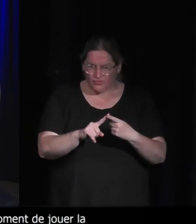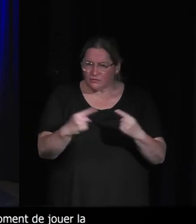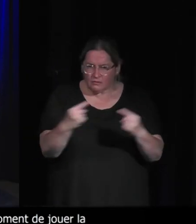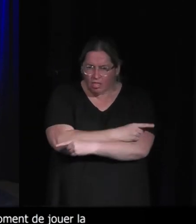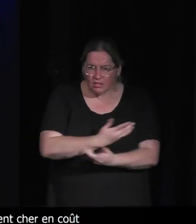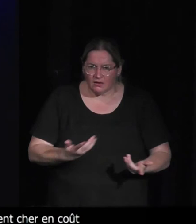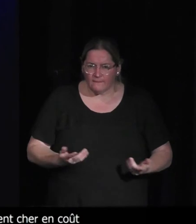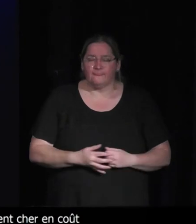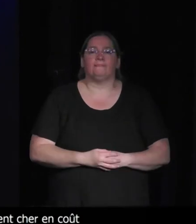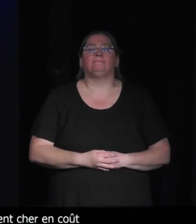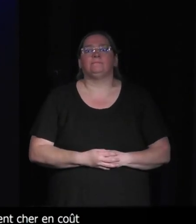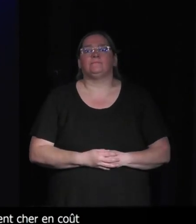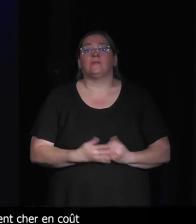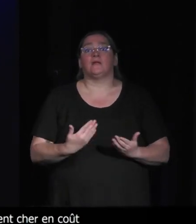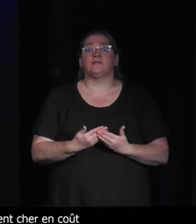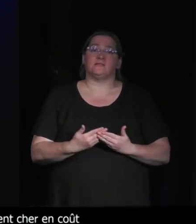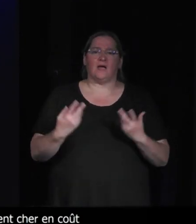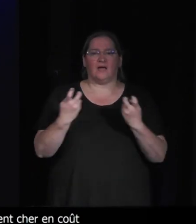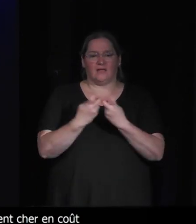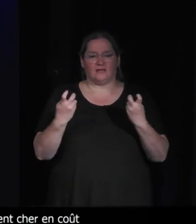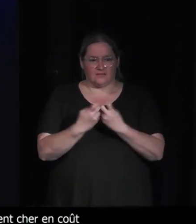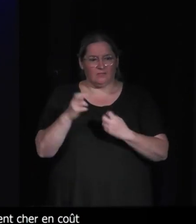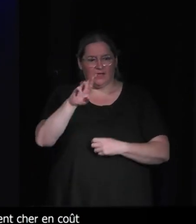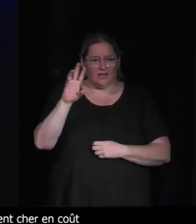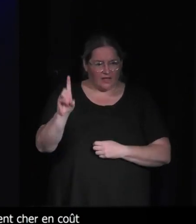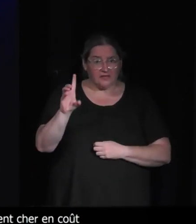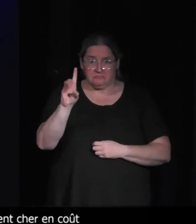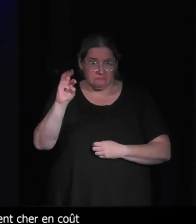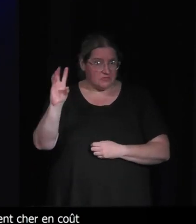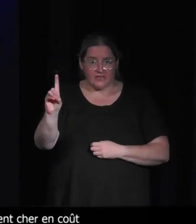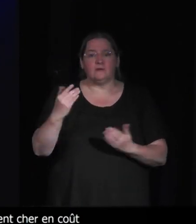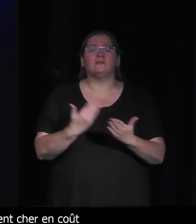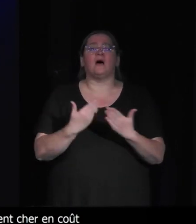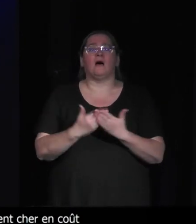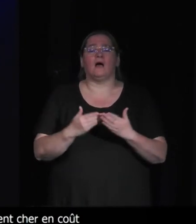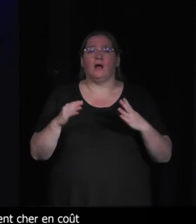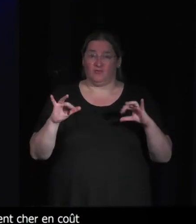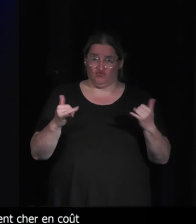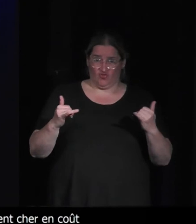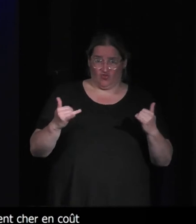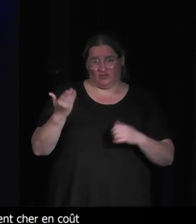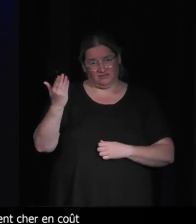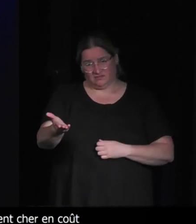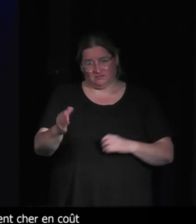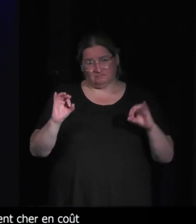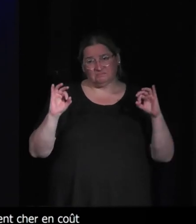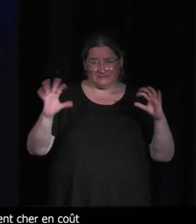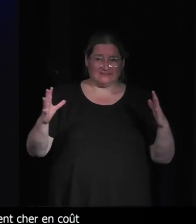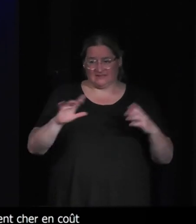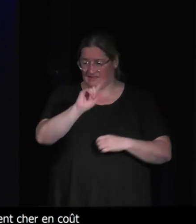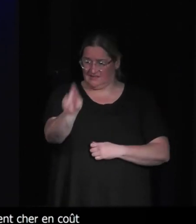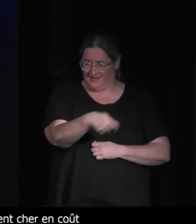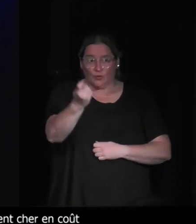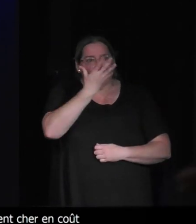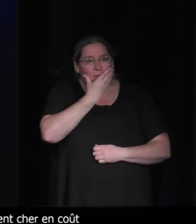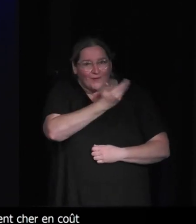On revient là peut-être avec l'exemple de Red Dead qui est un des jeux qui représente de la manière la plus fabuleuse la nature.